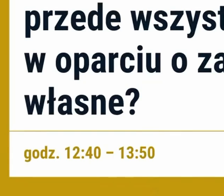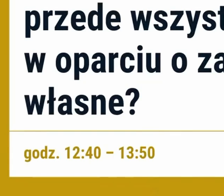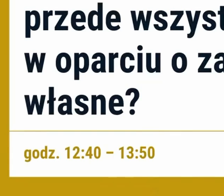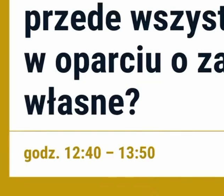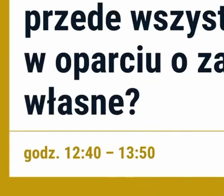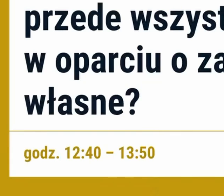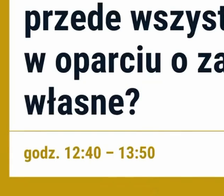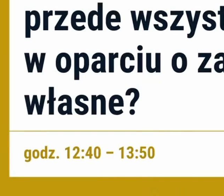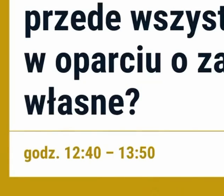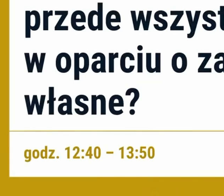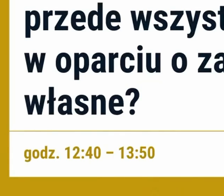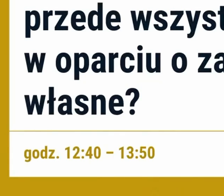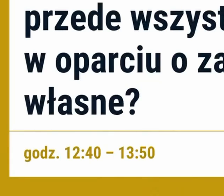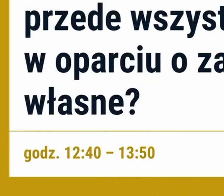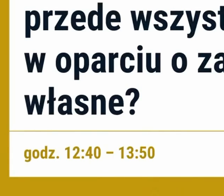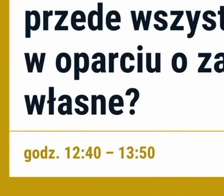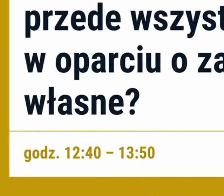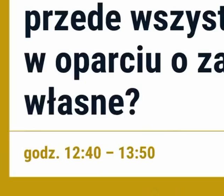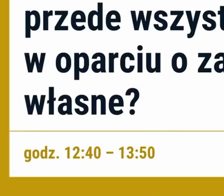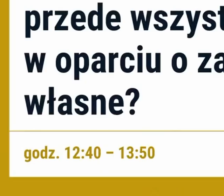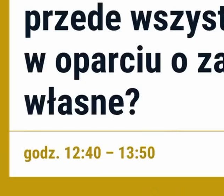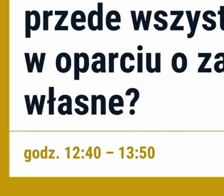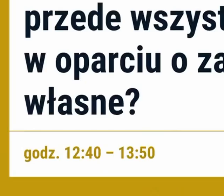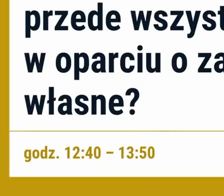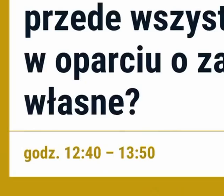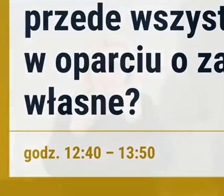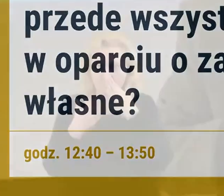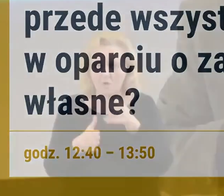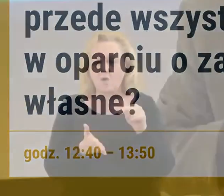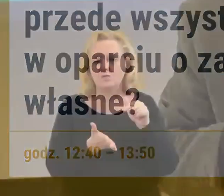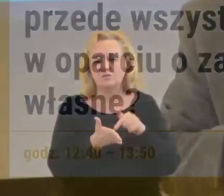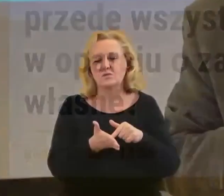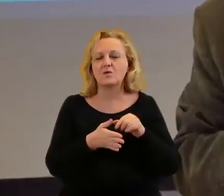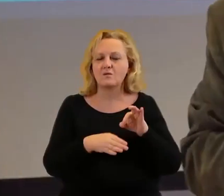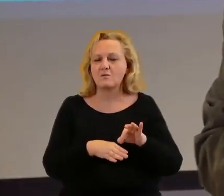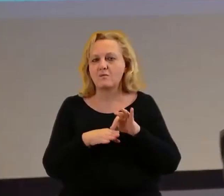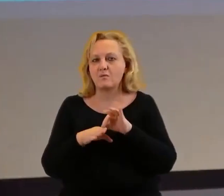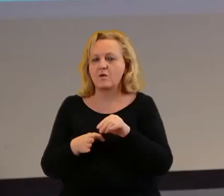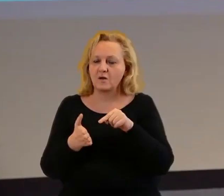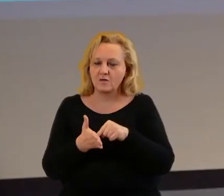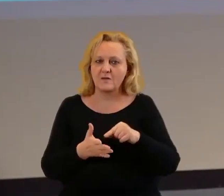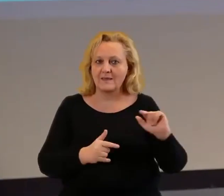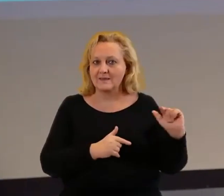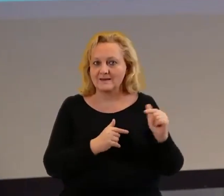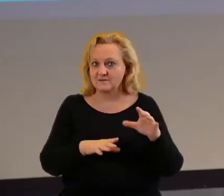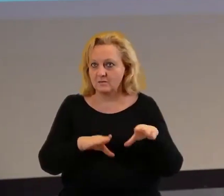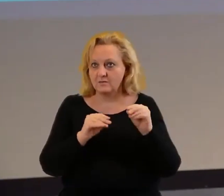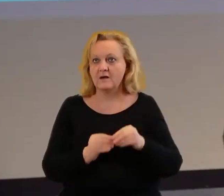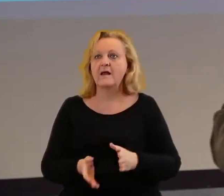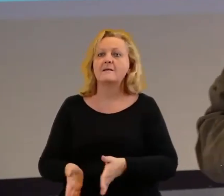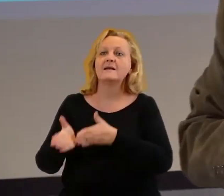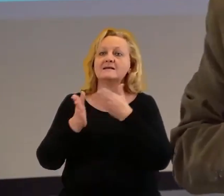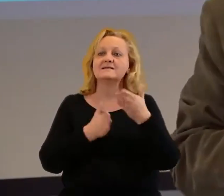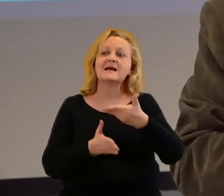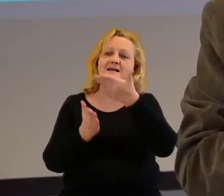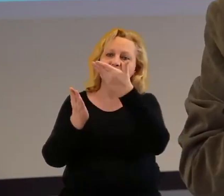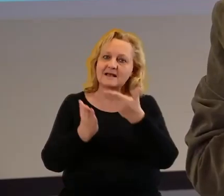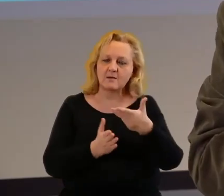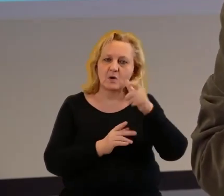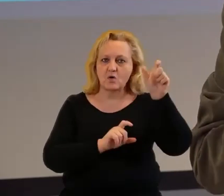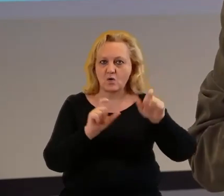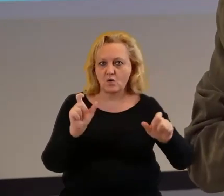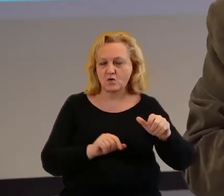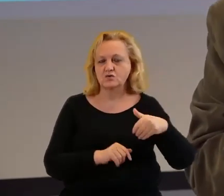ponadgodzinnego filmu, który ma nas prowadzić do tej dyskusji. Potem będę zapraszał panelistów